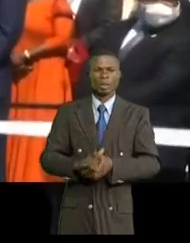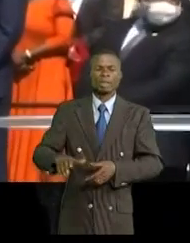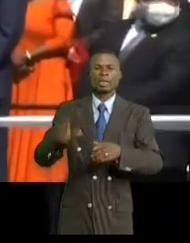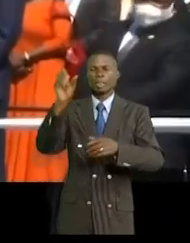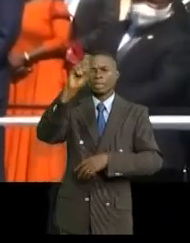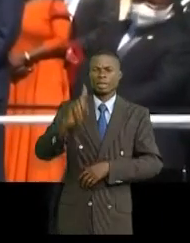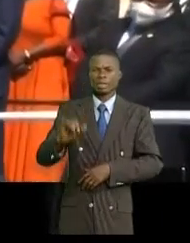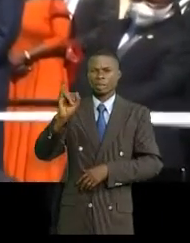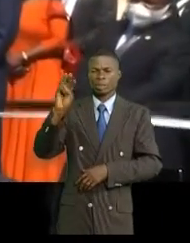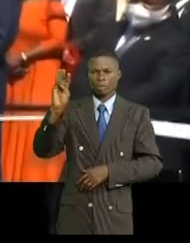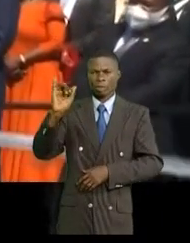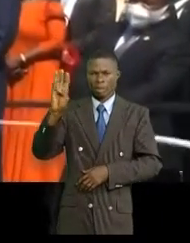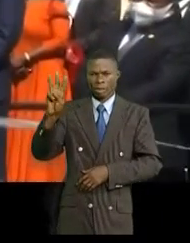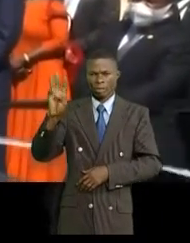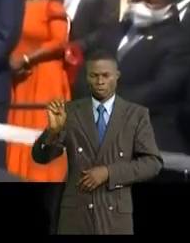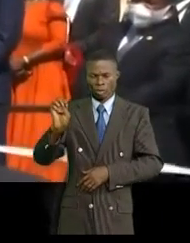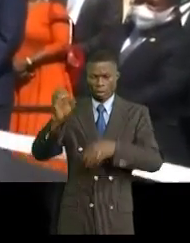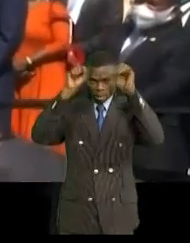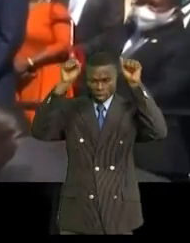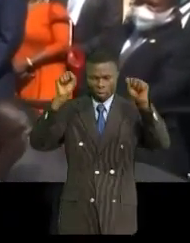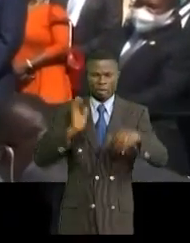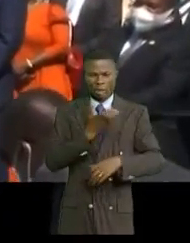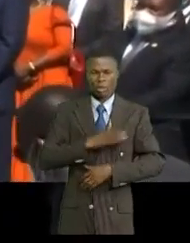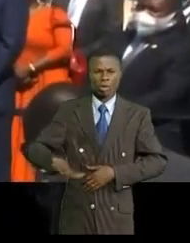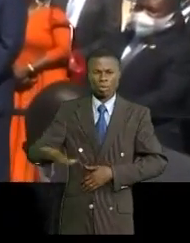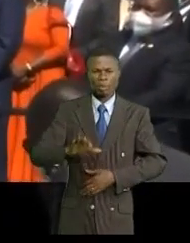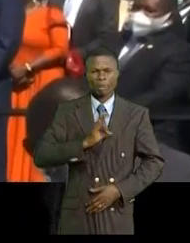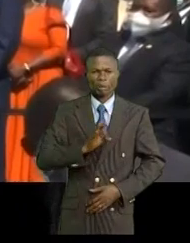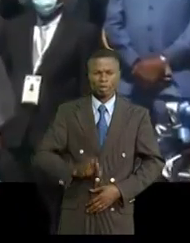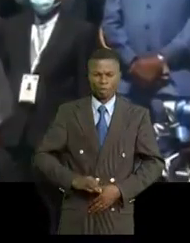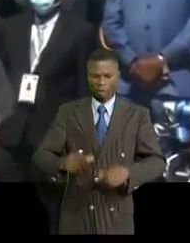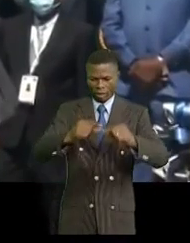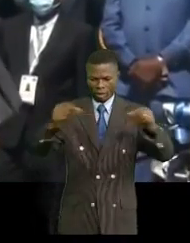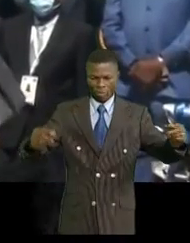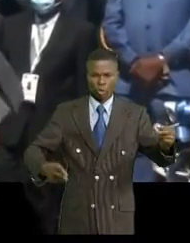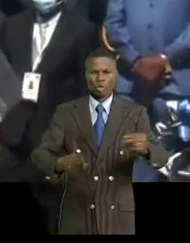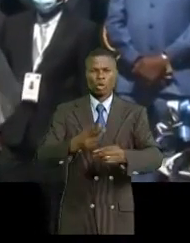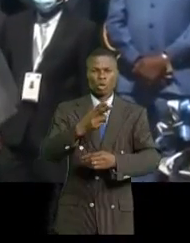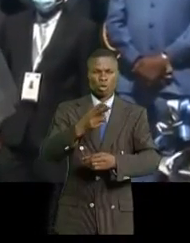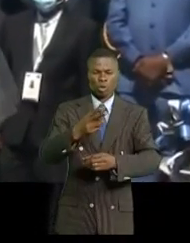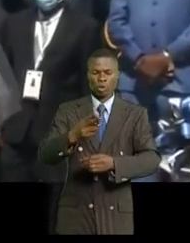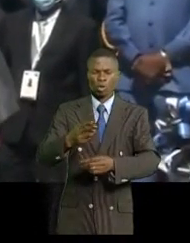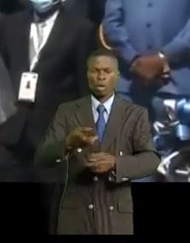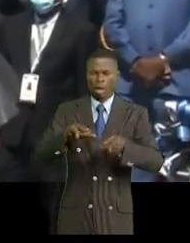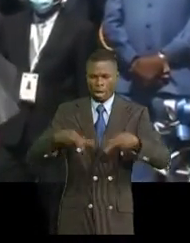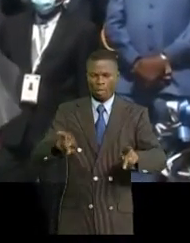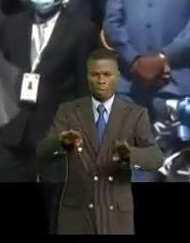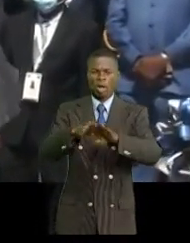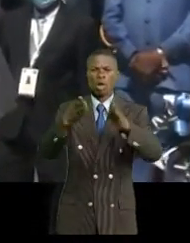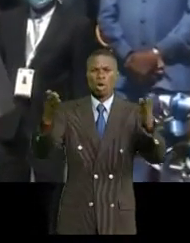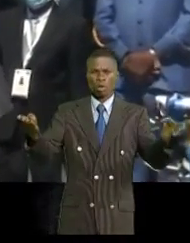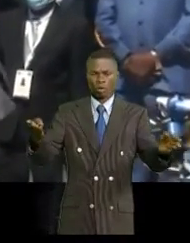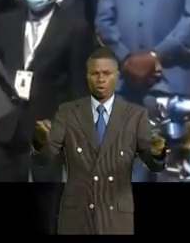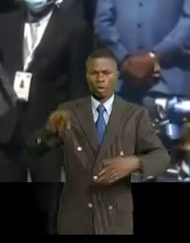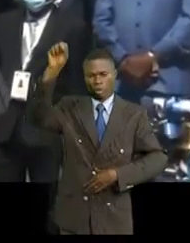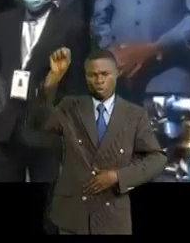Zimbabwe que le président Félix Antoine Tchisekedi-Tcholombo a coupé les rubans symboliques ouvrant ainsi les corridors nord